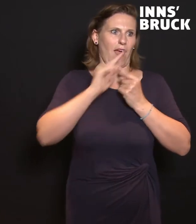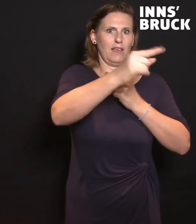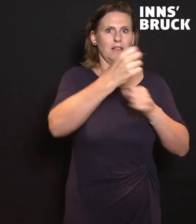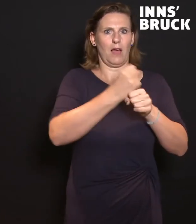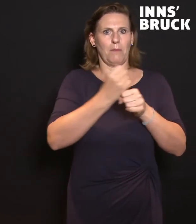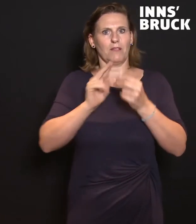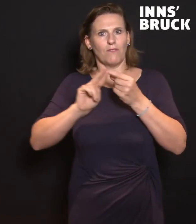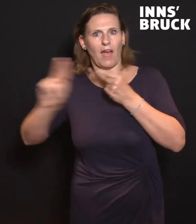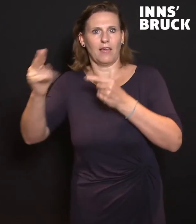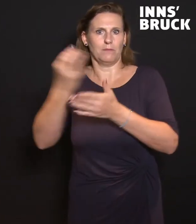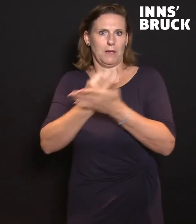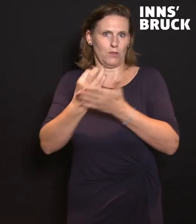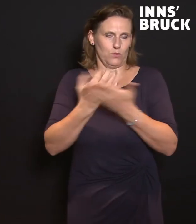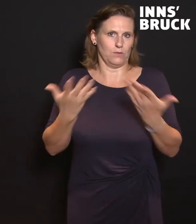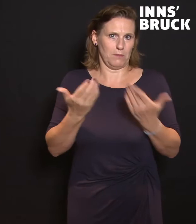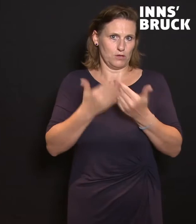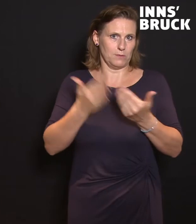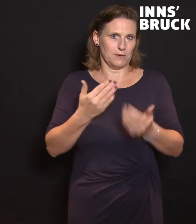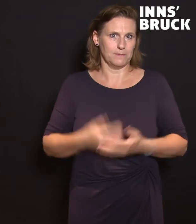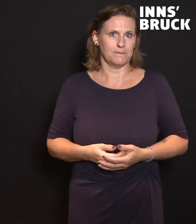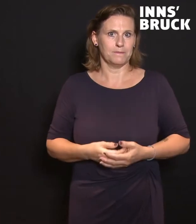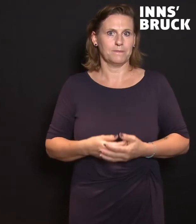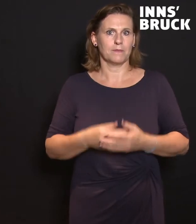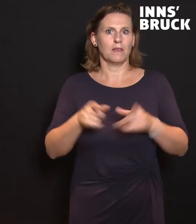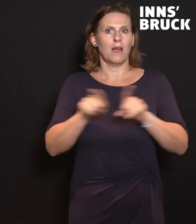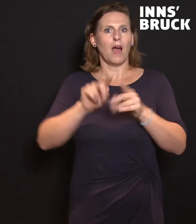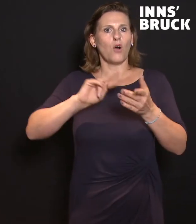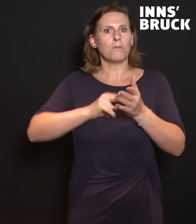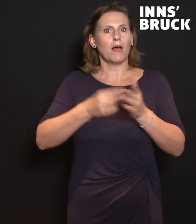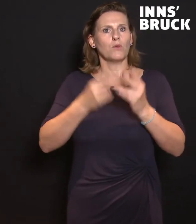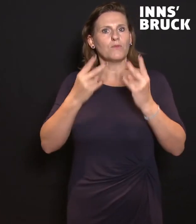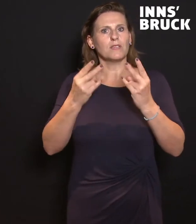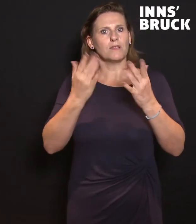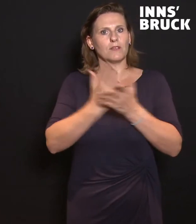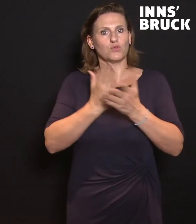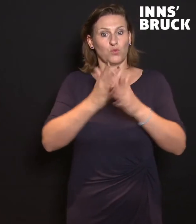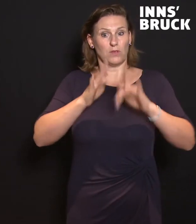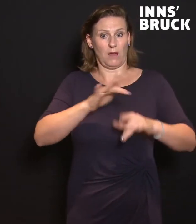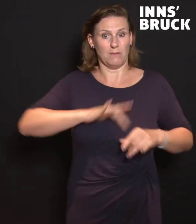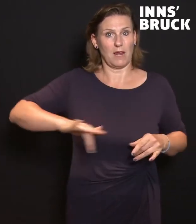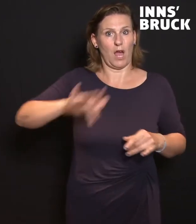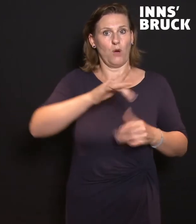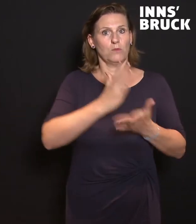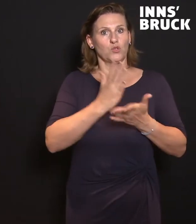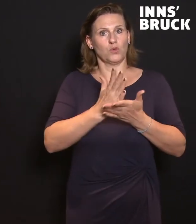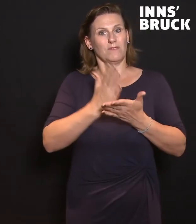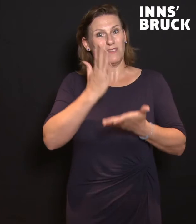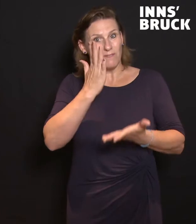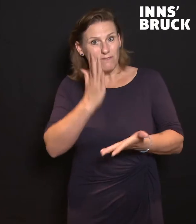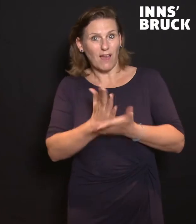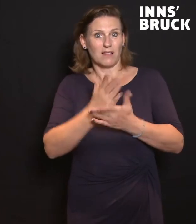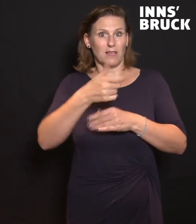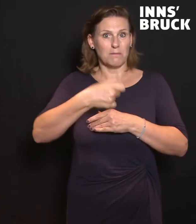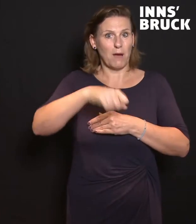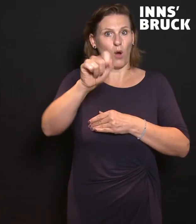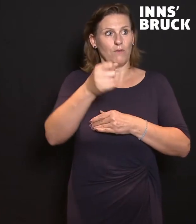Bei der Raumplanung geht es natürlich auch darum, gewisse Räume, die wir bereits verbaut haben oder die versiegelt sind, zurück